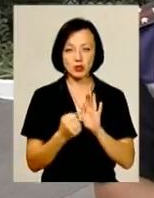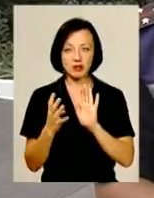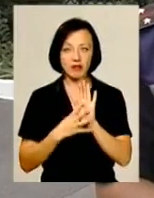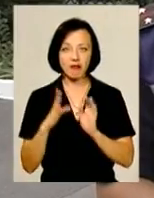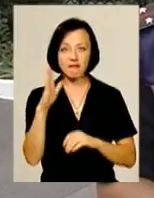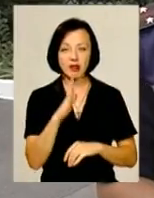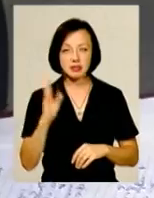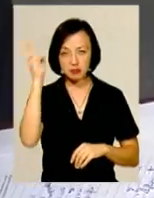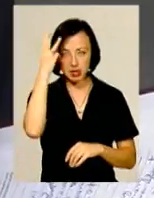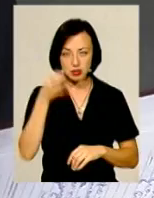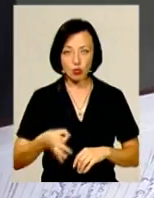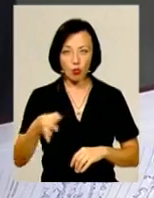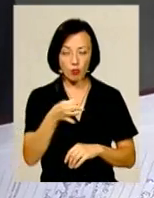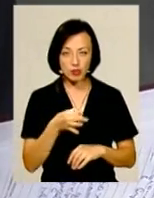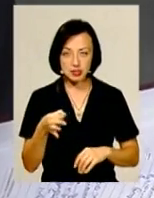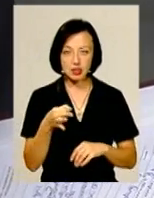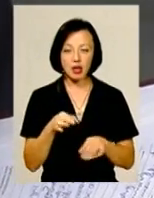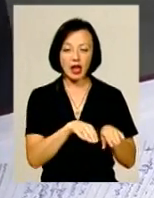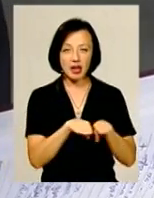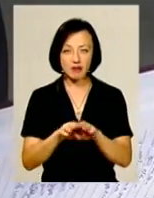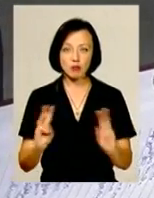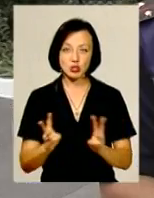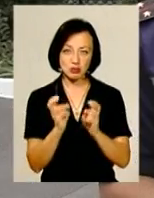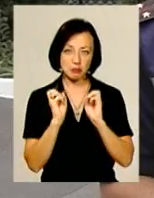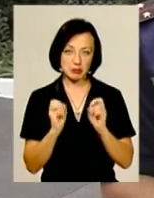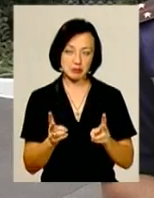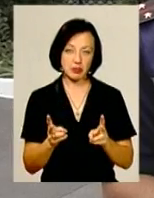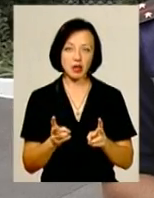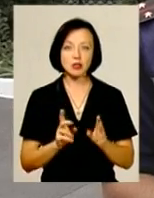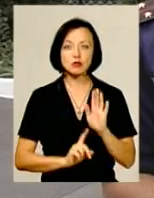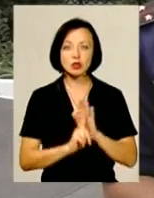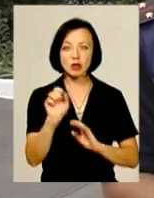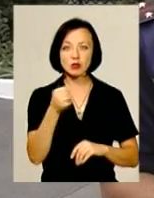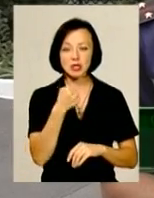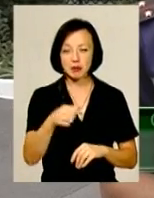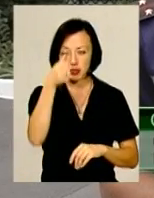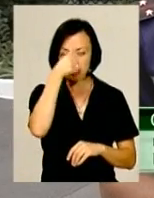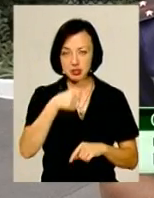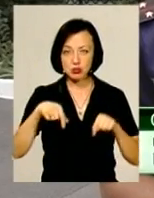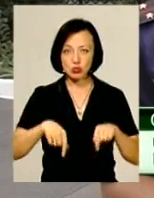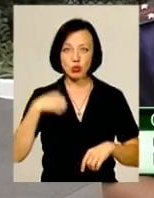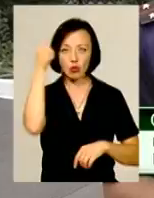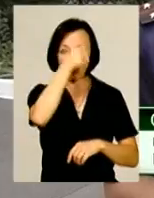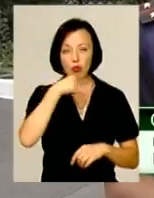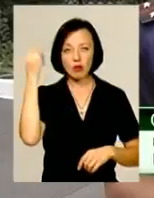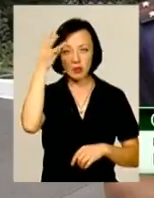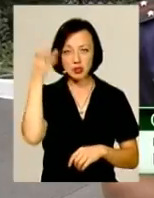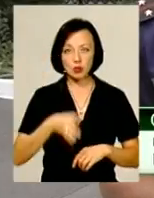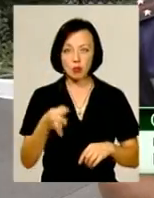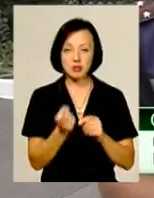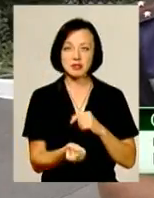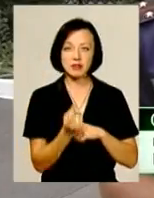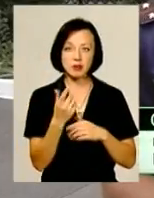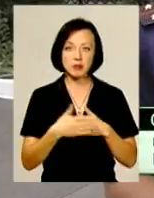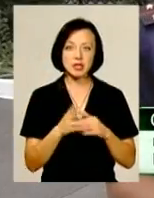в Хмельницькій області спостерігається рівень пожежної безпеки. З початку серпня місяця поточного року в Хмельницькій області виникло вже